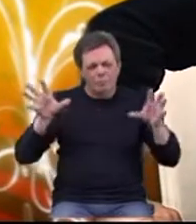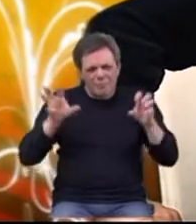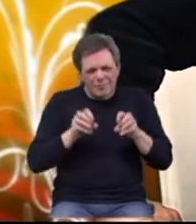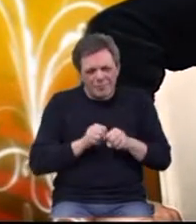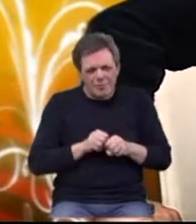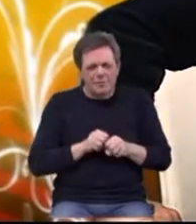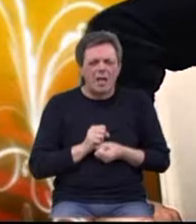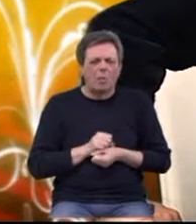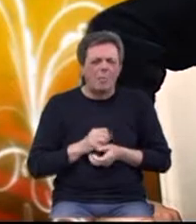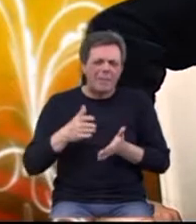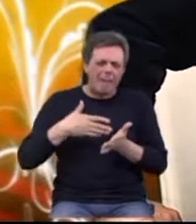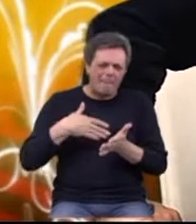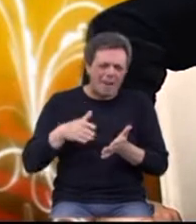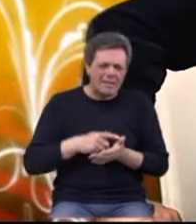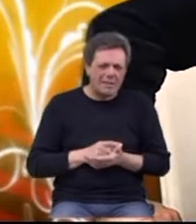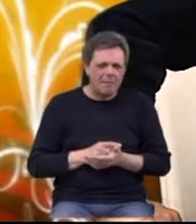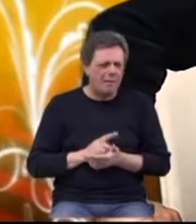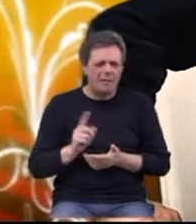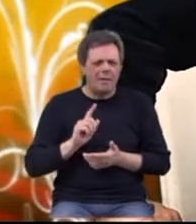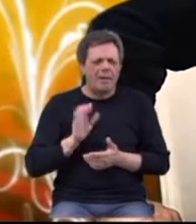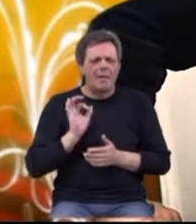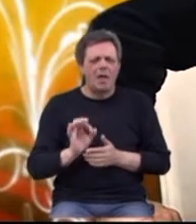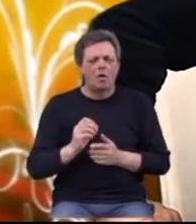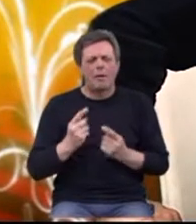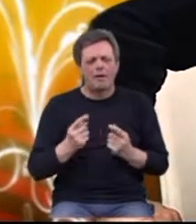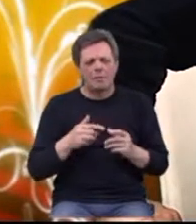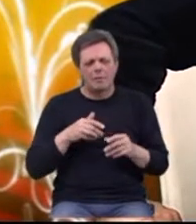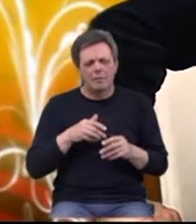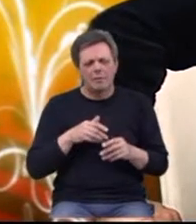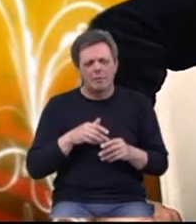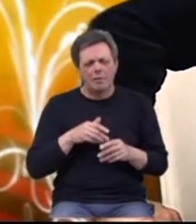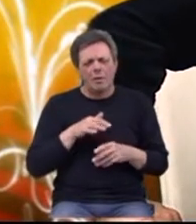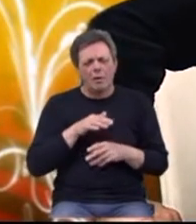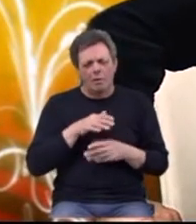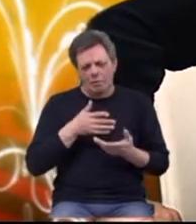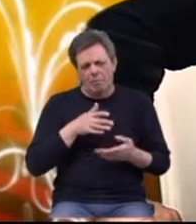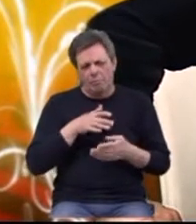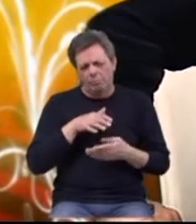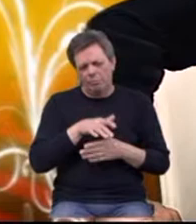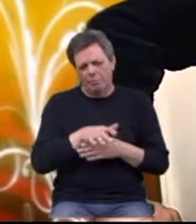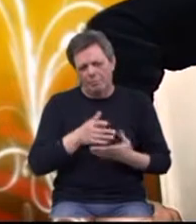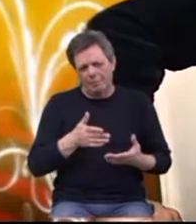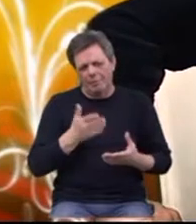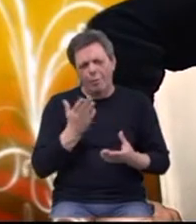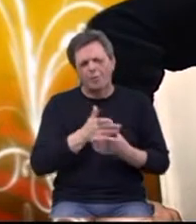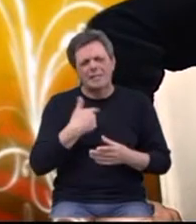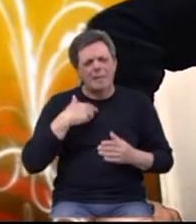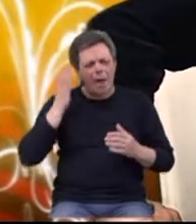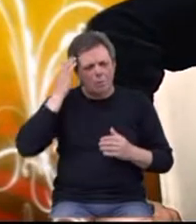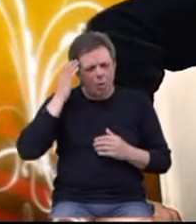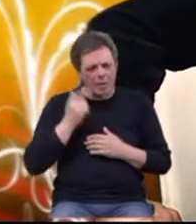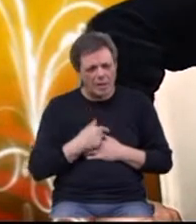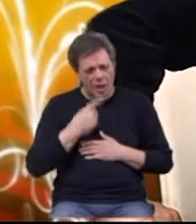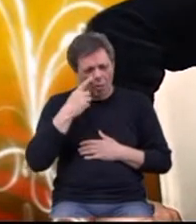mastima nepovoljan utjecaj i na sam mozak. I onda, jednostavno, ako gledate